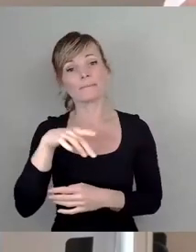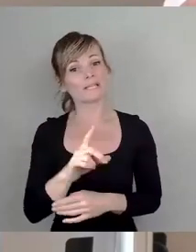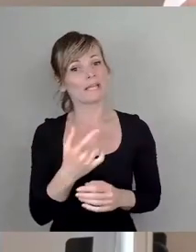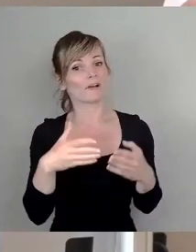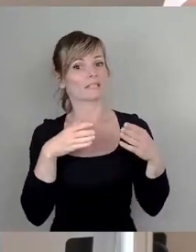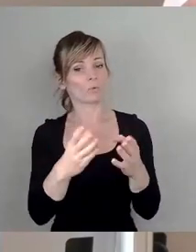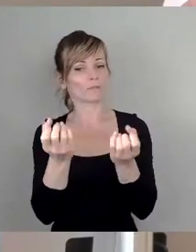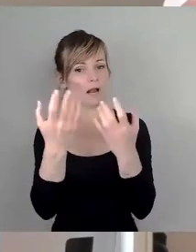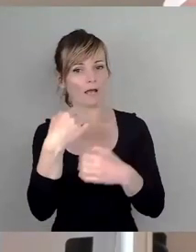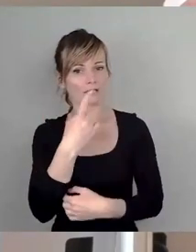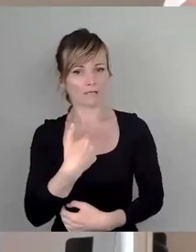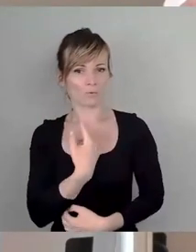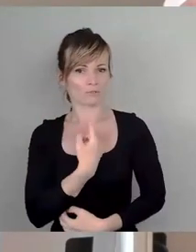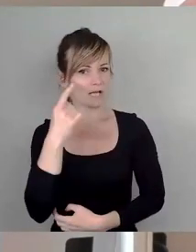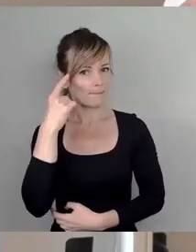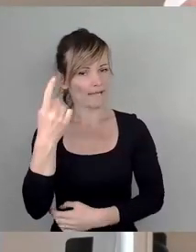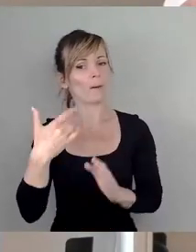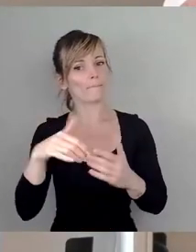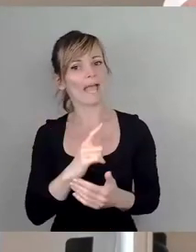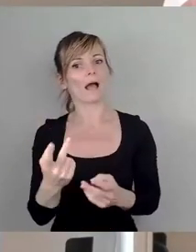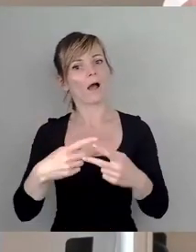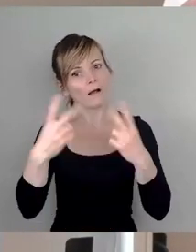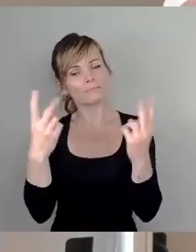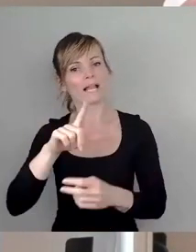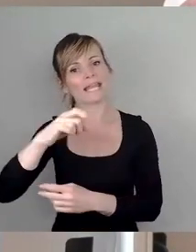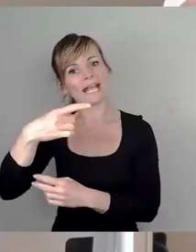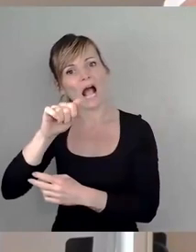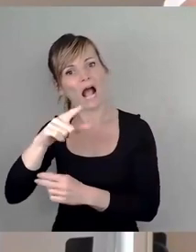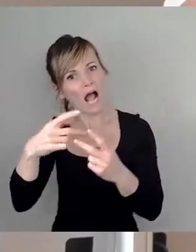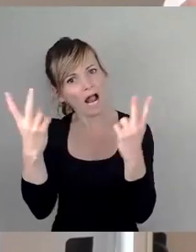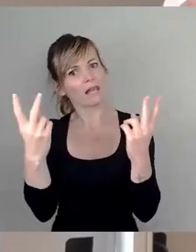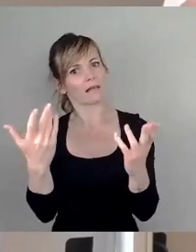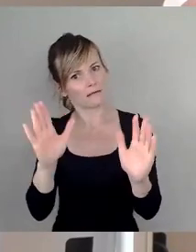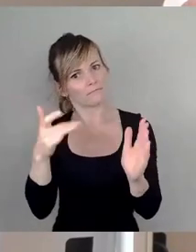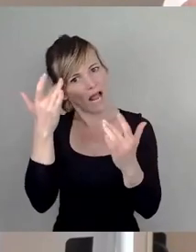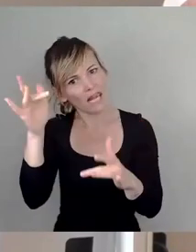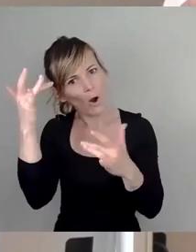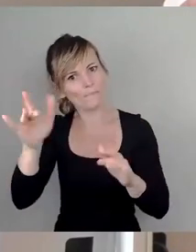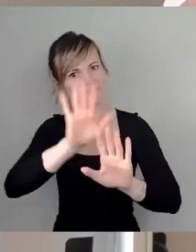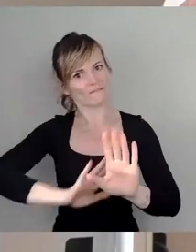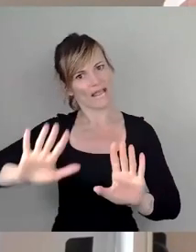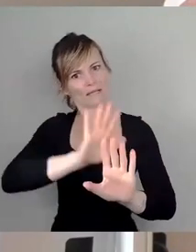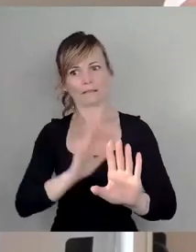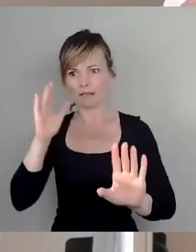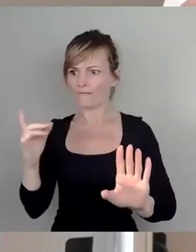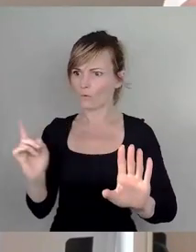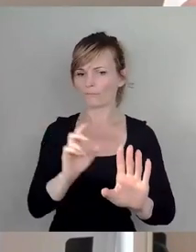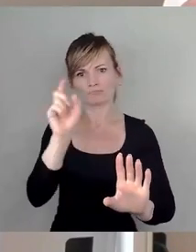Aus unserer Sicht sollte es mehr legale Flächen zum Sprühen von Graffitis in dieser Stadt geben. Das wäre der sinnvollere